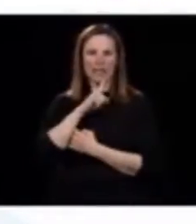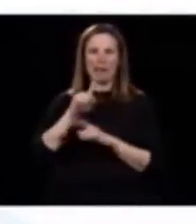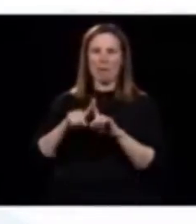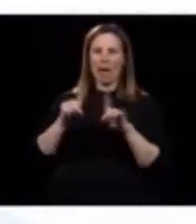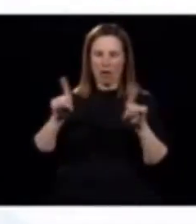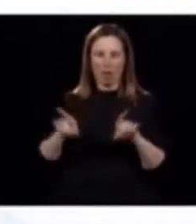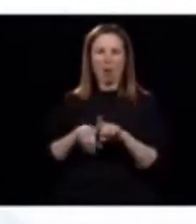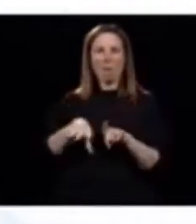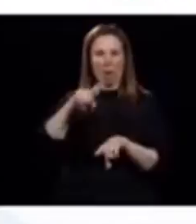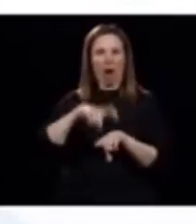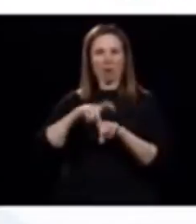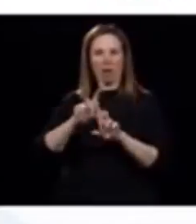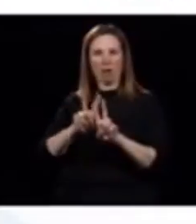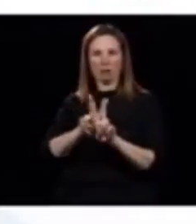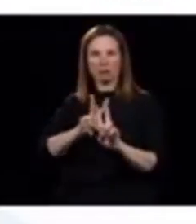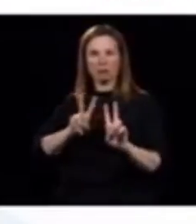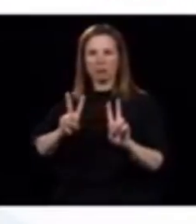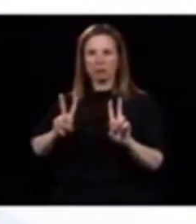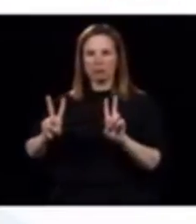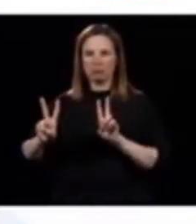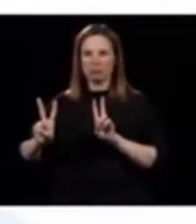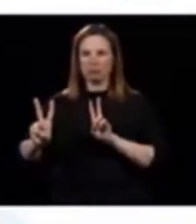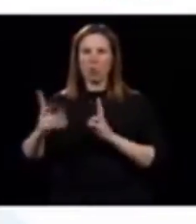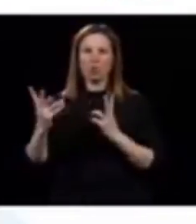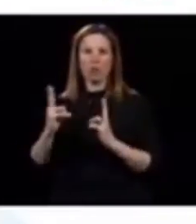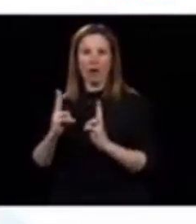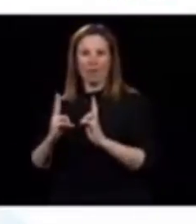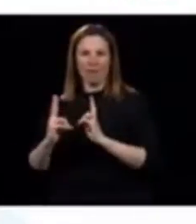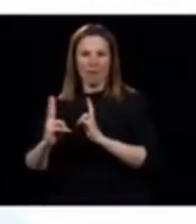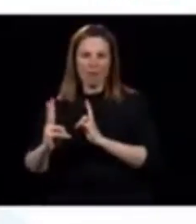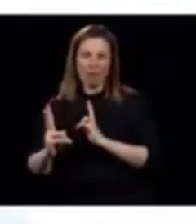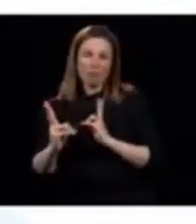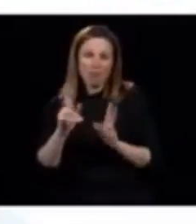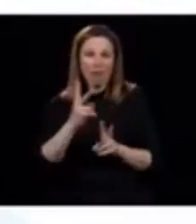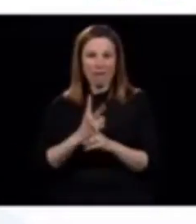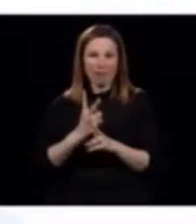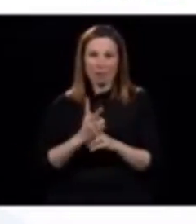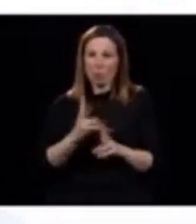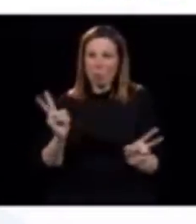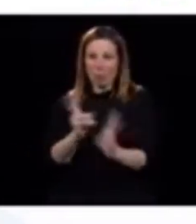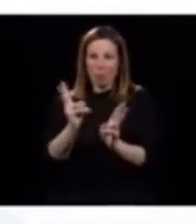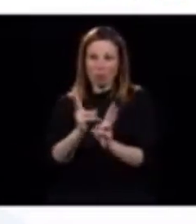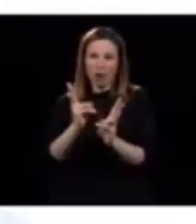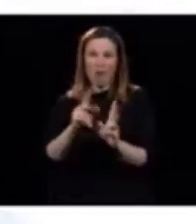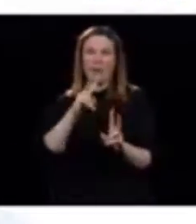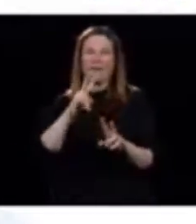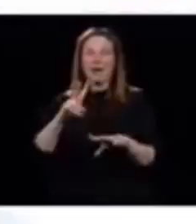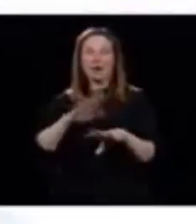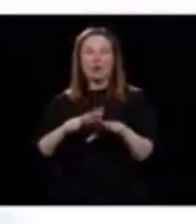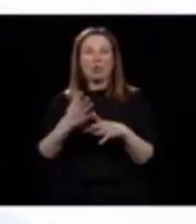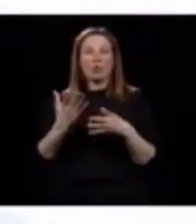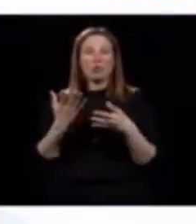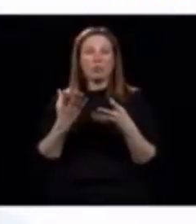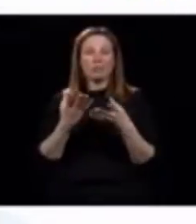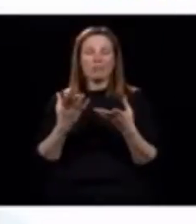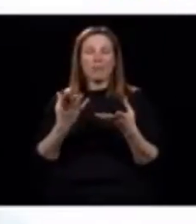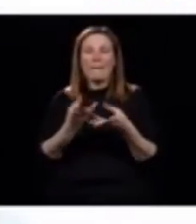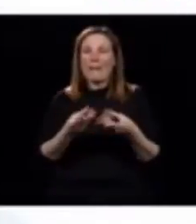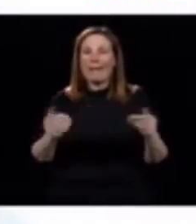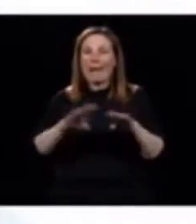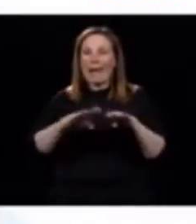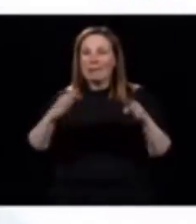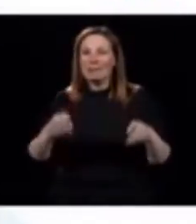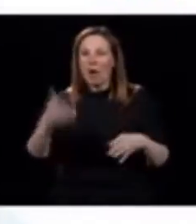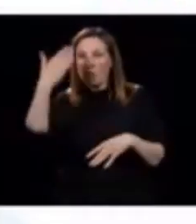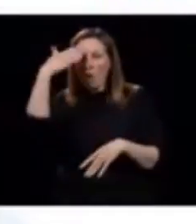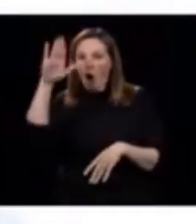mais on prend le temps. C'est pas la file indienne puis on prend le temps. Pas rien de pressé. Mais le mobilier, pense pas que M.